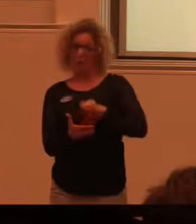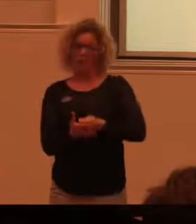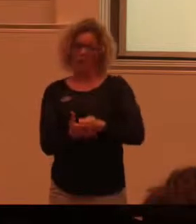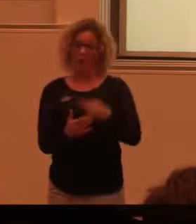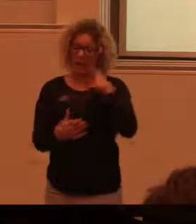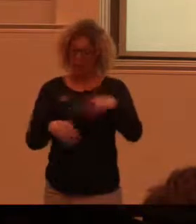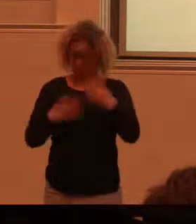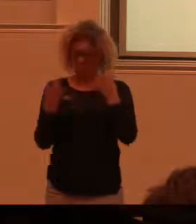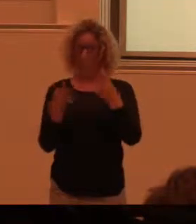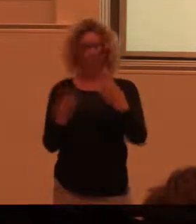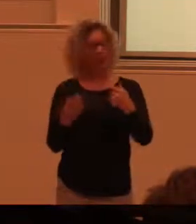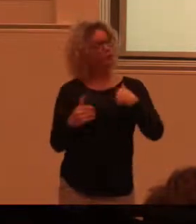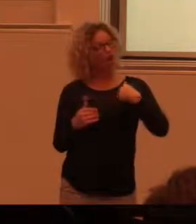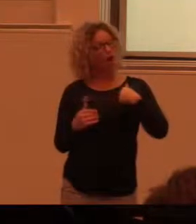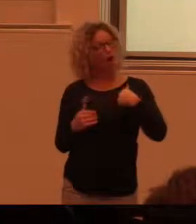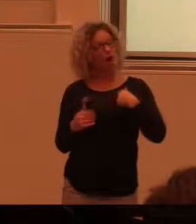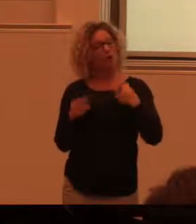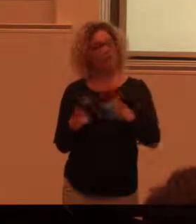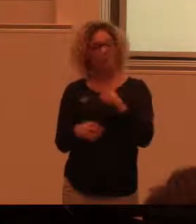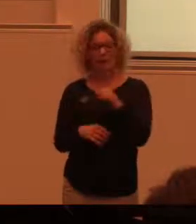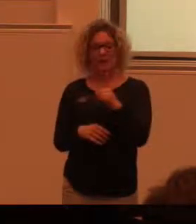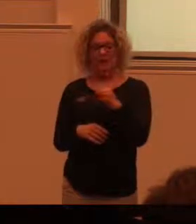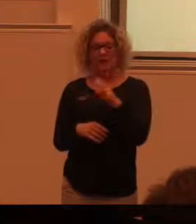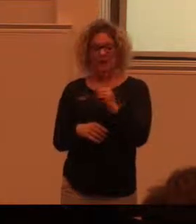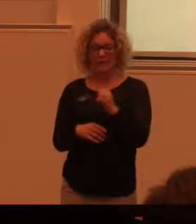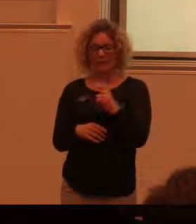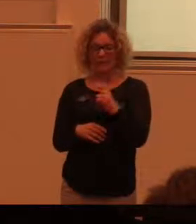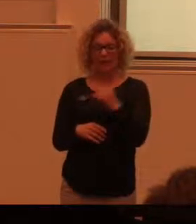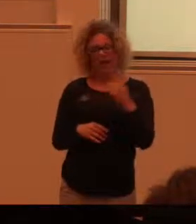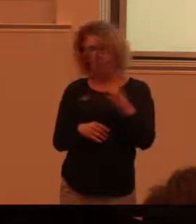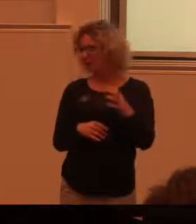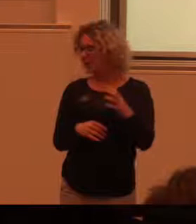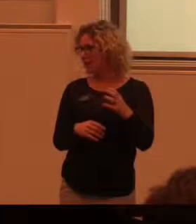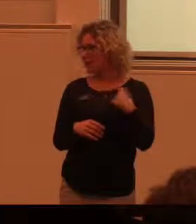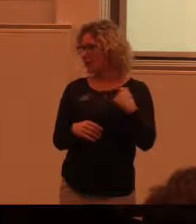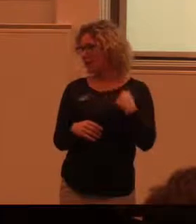kultur. Och därmed också då lillevarks. Roar jag mig lite då med.